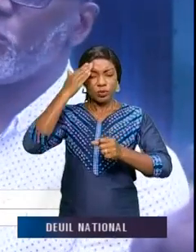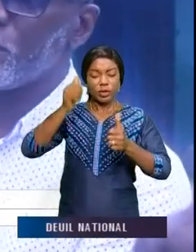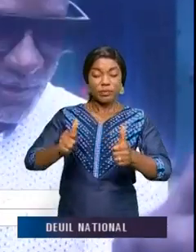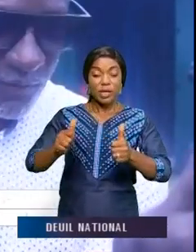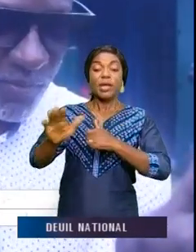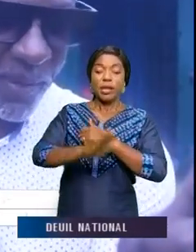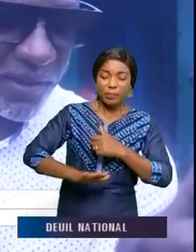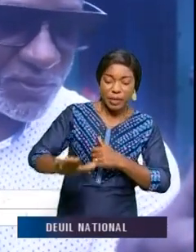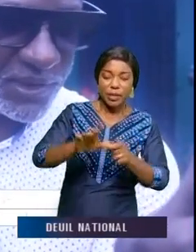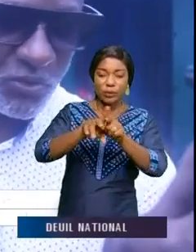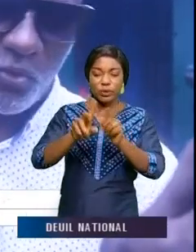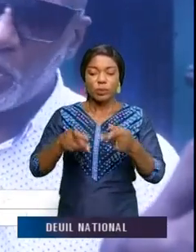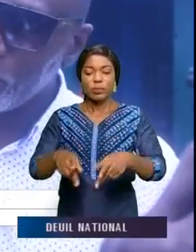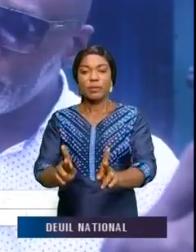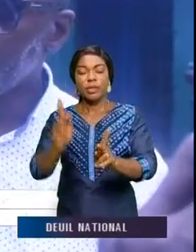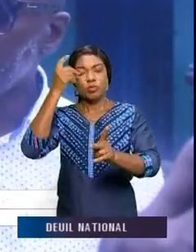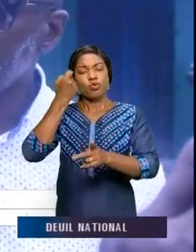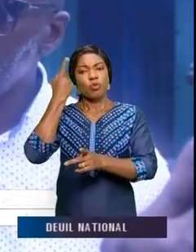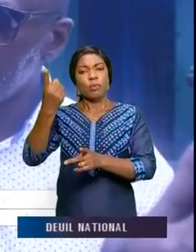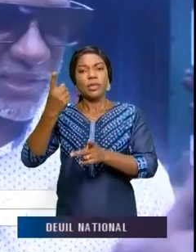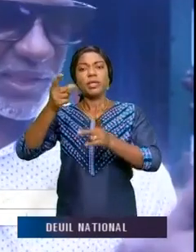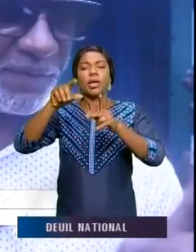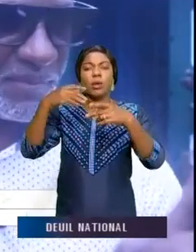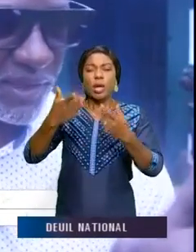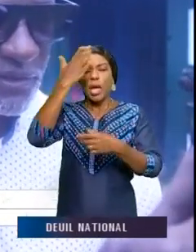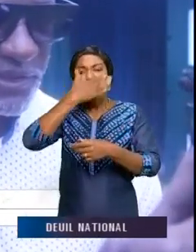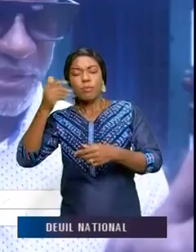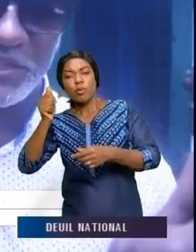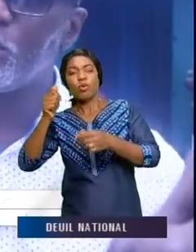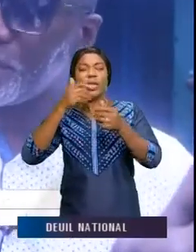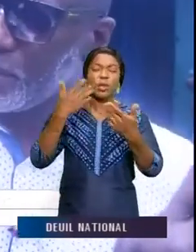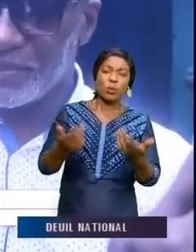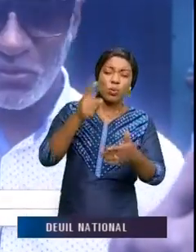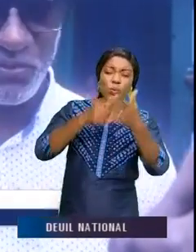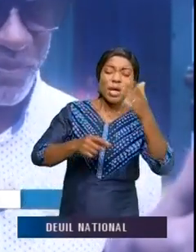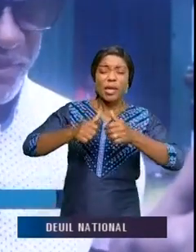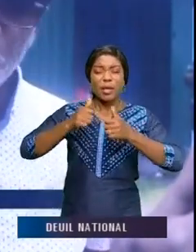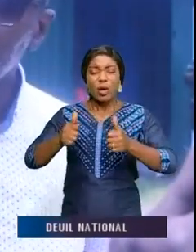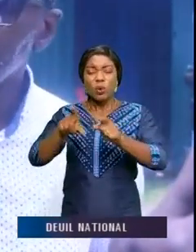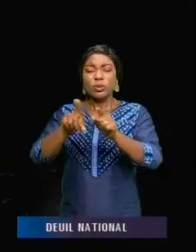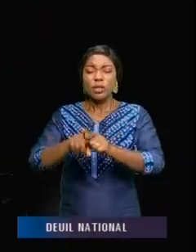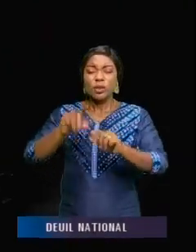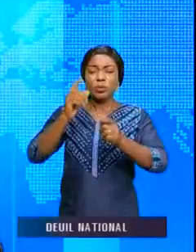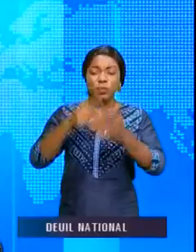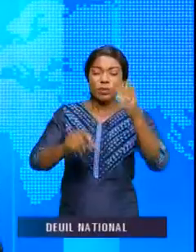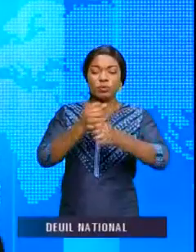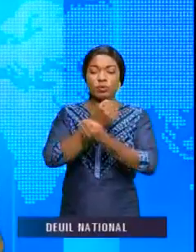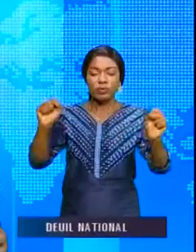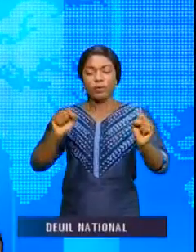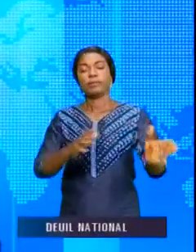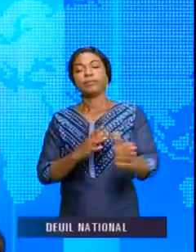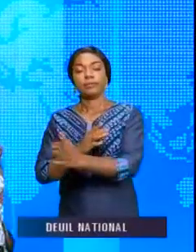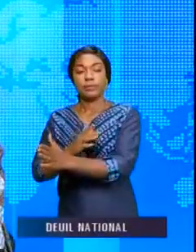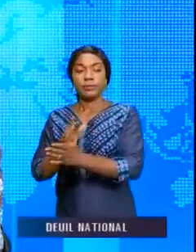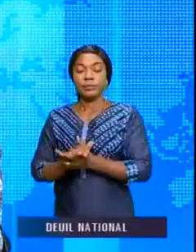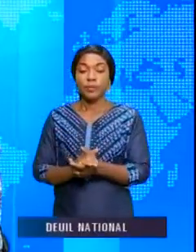repères justes, qui vont me permettre aussi de comprendre ce qui est beau, ce qui est à filmer, ce qui est à sauver parce que tout n'est pas détruit. Et puis la